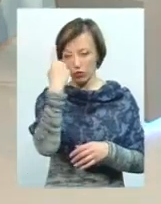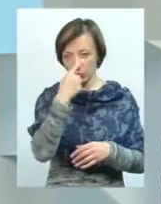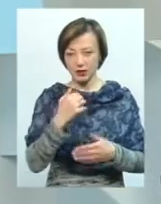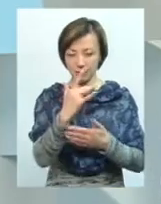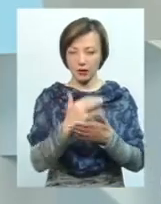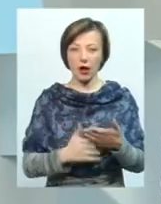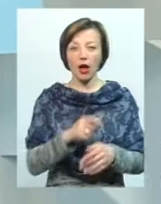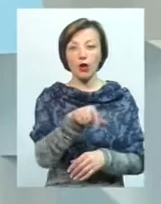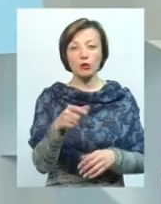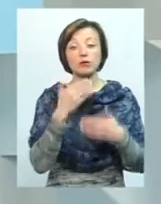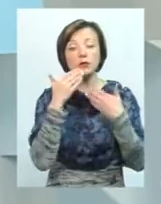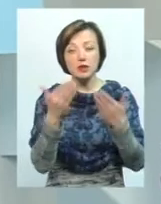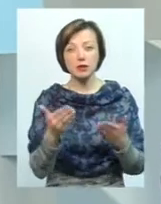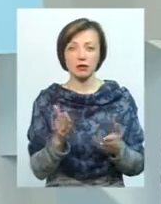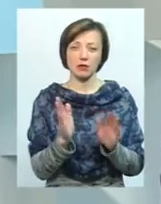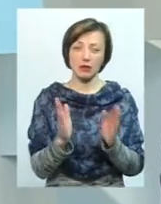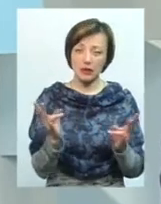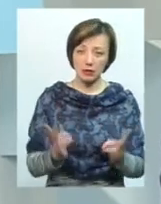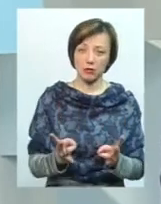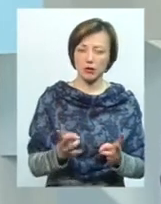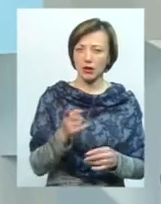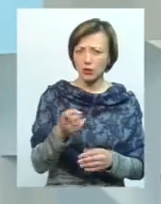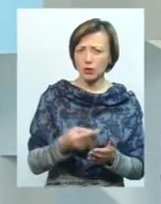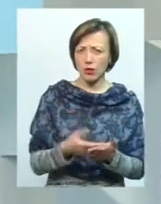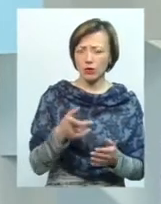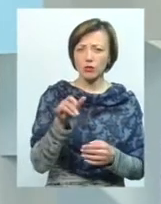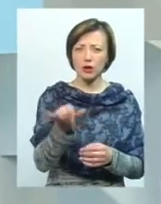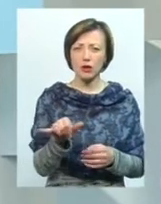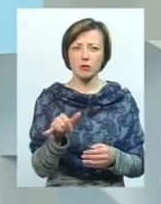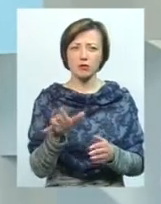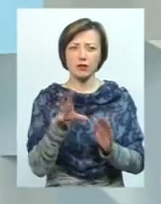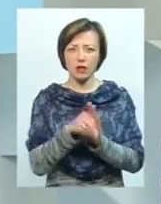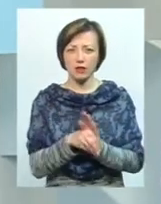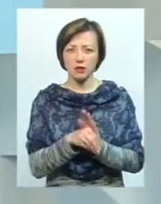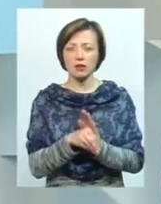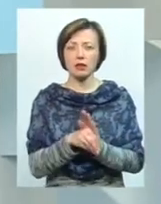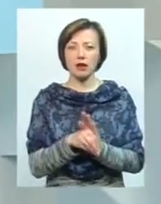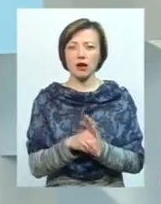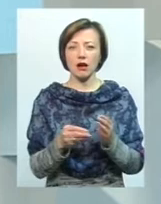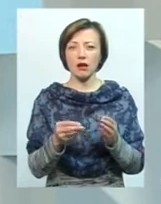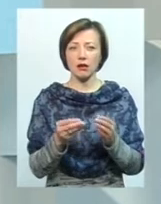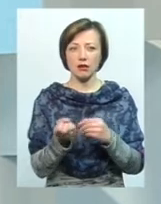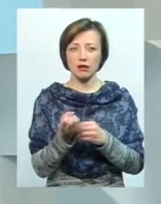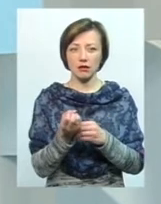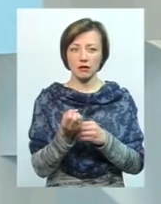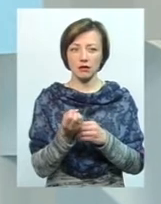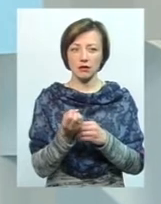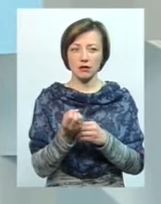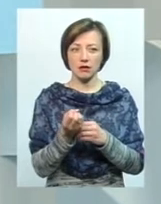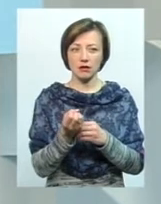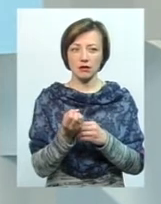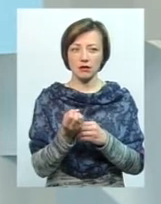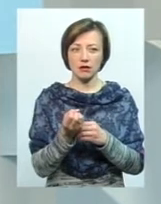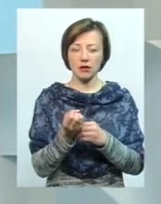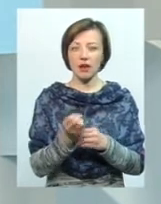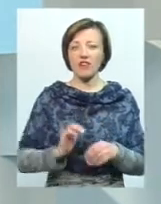Коли виборці їх мають питати, ну дорогенький мій, ти в тебе внески в статутний капітал 12 фірм, але жодна